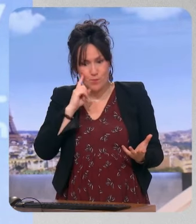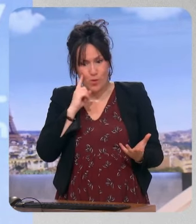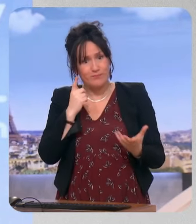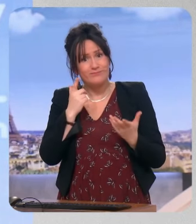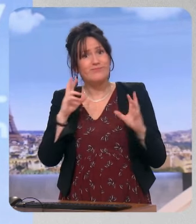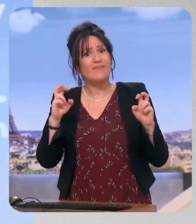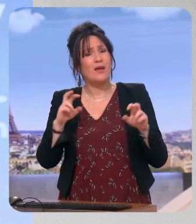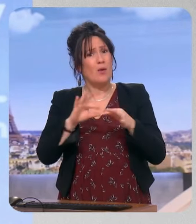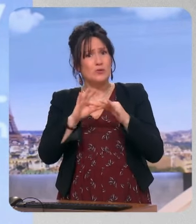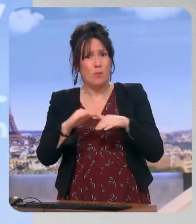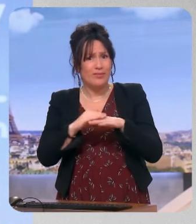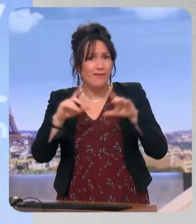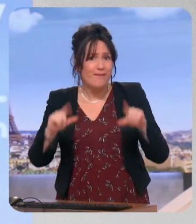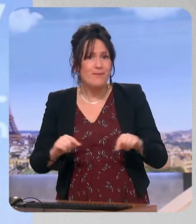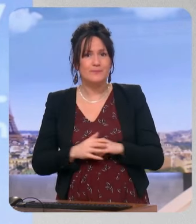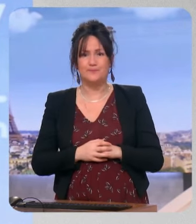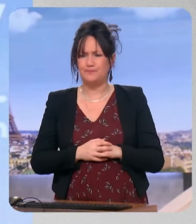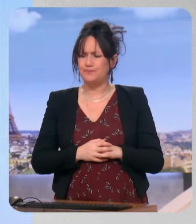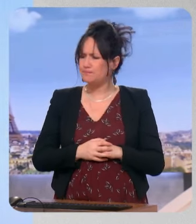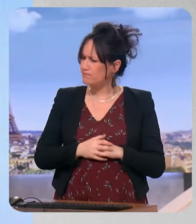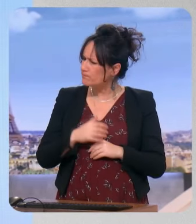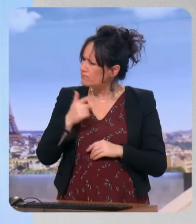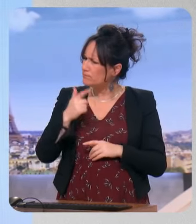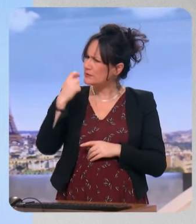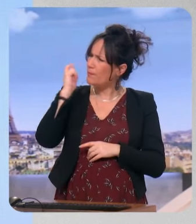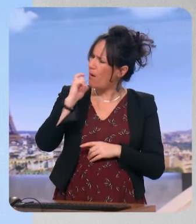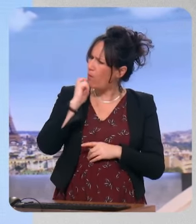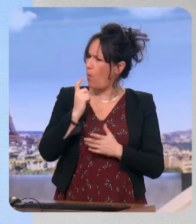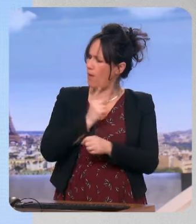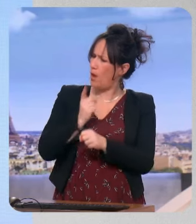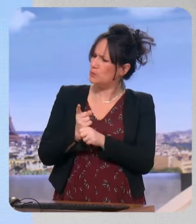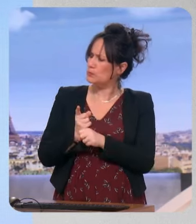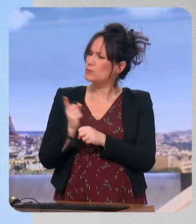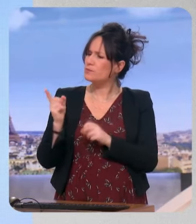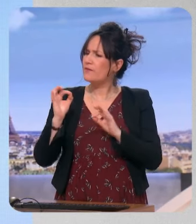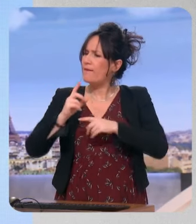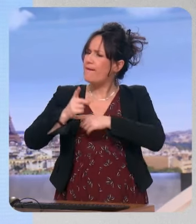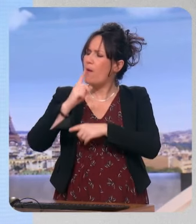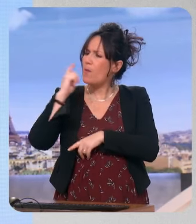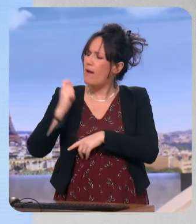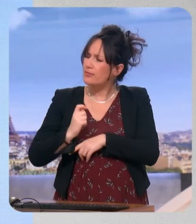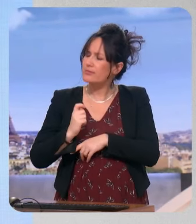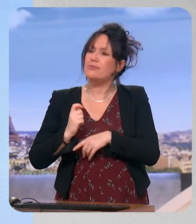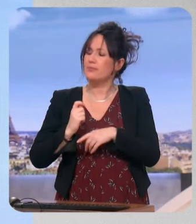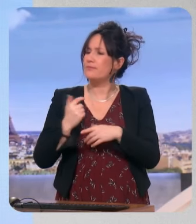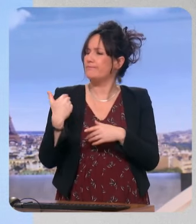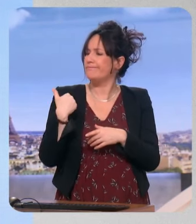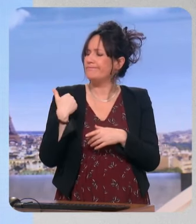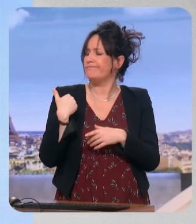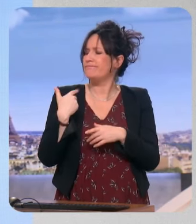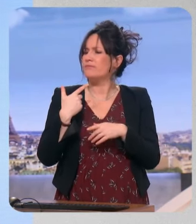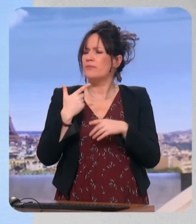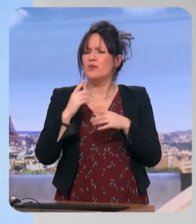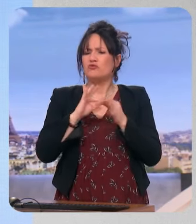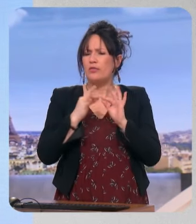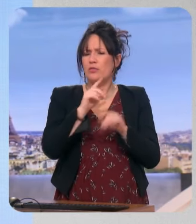relations diplomatiques avec la Russie. Qu'est-ce que vous répondez à Emmanuel Macron qui vous accuse au sujet de la guerre en Ukraine, c'est ce qu'il a dit sur France 2 et TF1